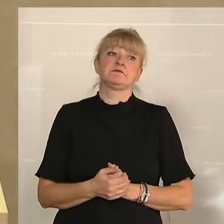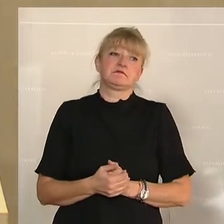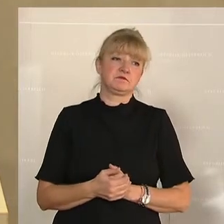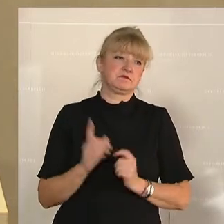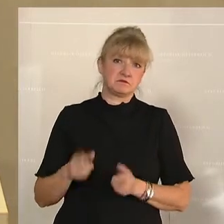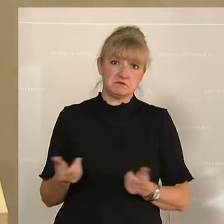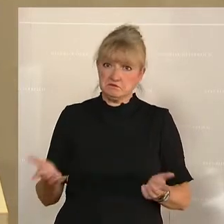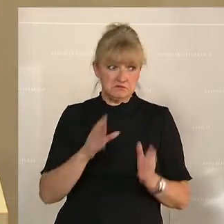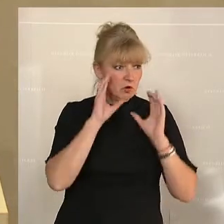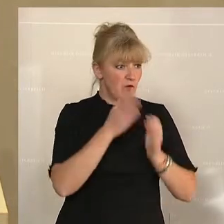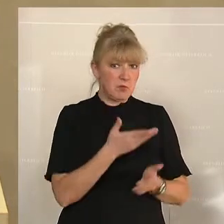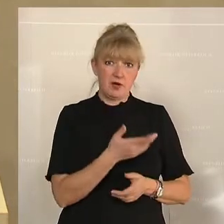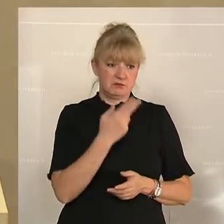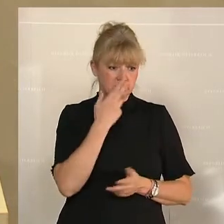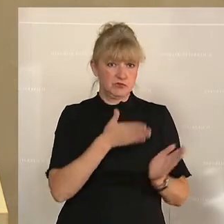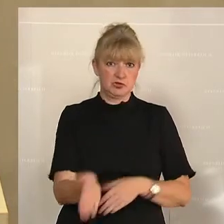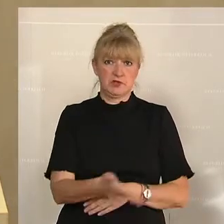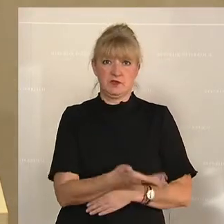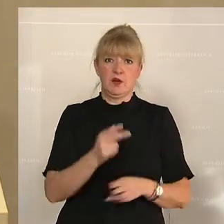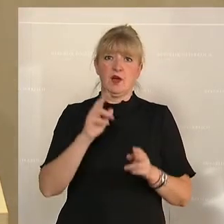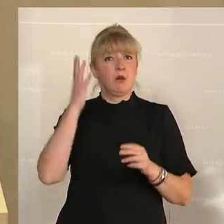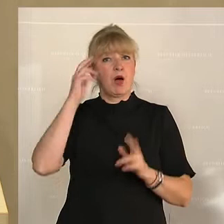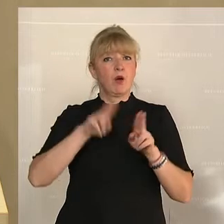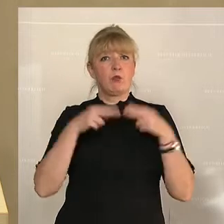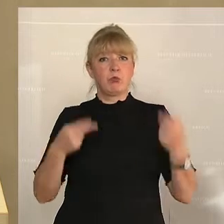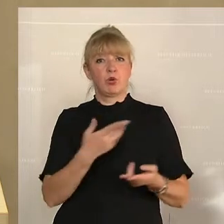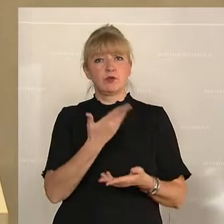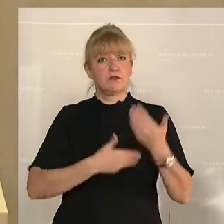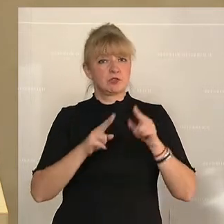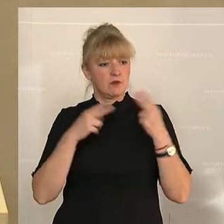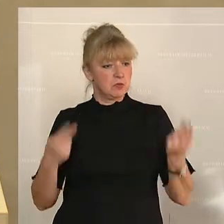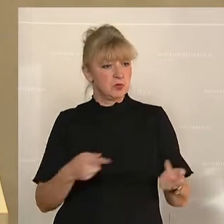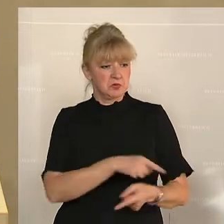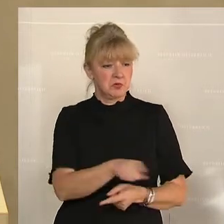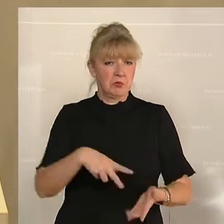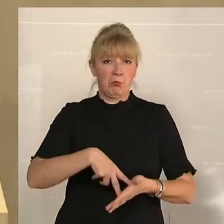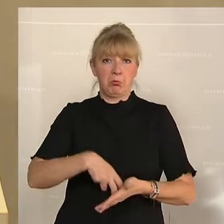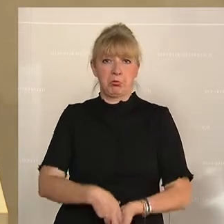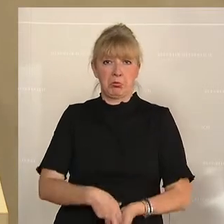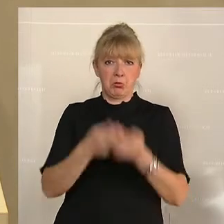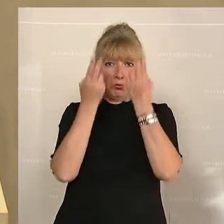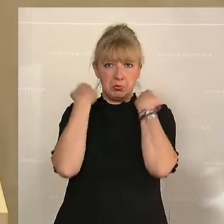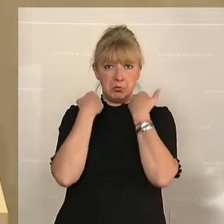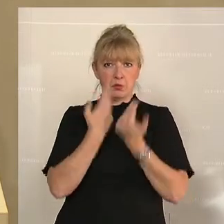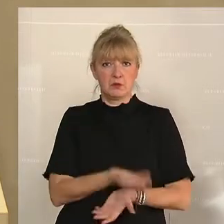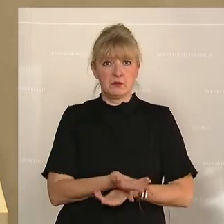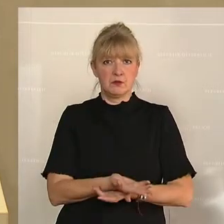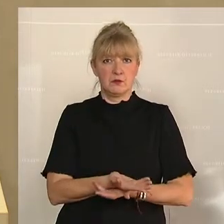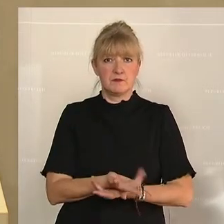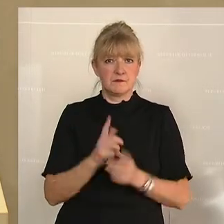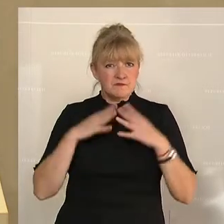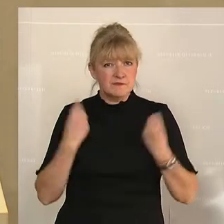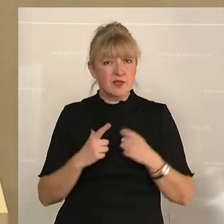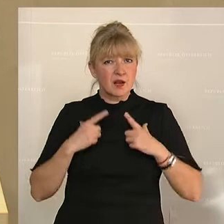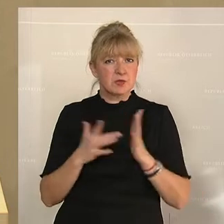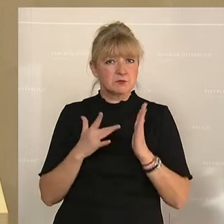habt ihr versagt, liebe ÖVP und besonders die Bauernbündler, die ja da vom Wirtschaftsbund in die Knie gegangen sind, bei der umfassenden